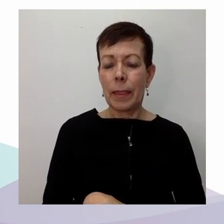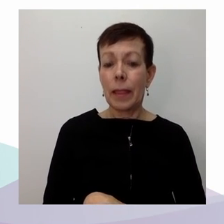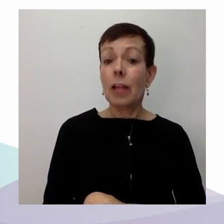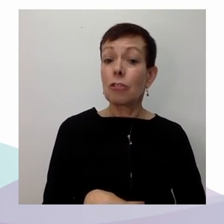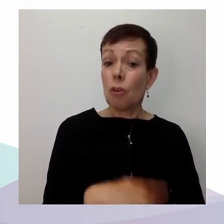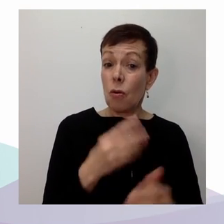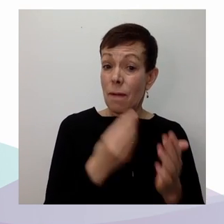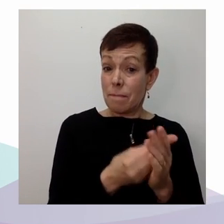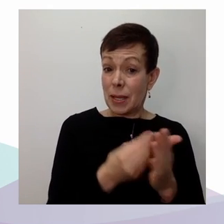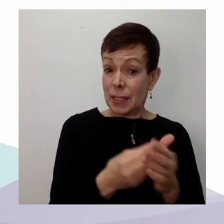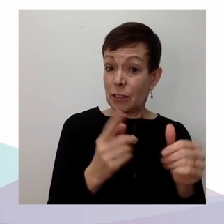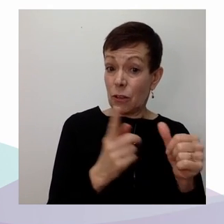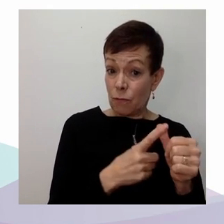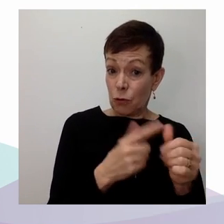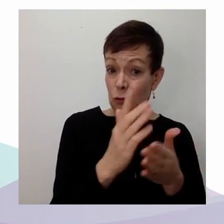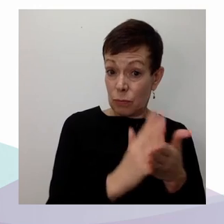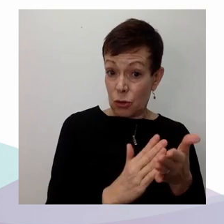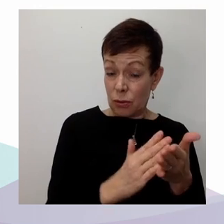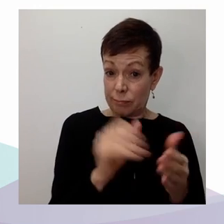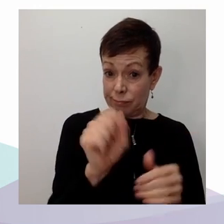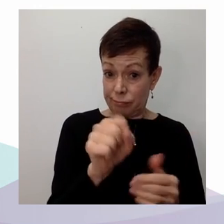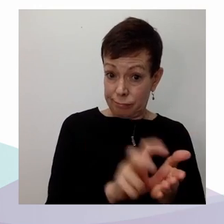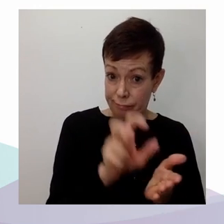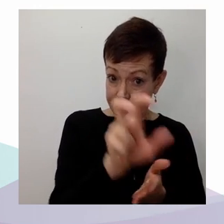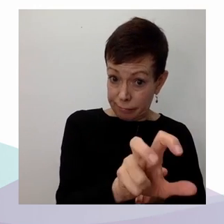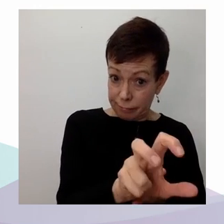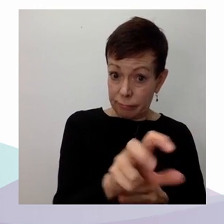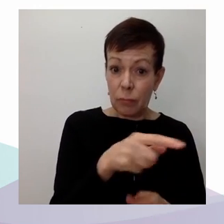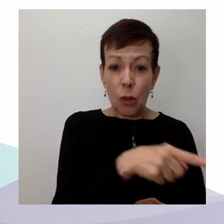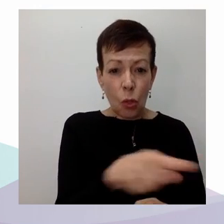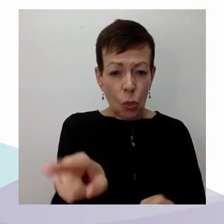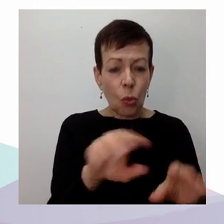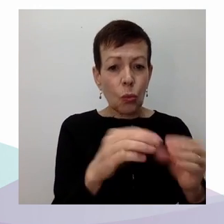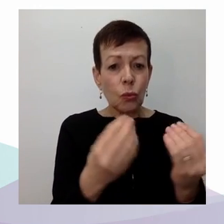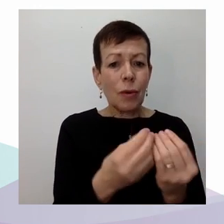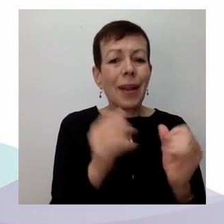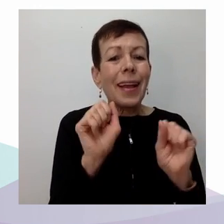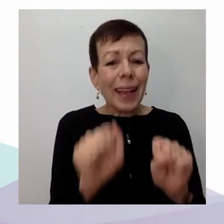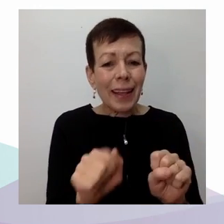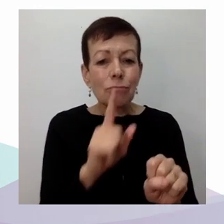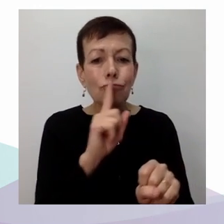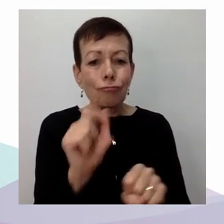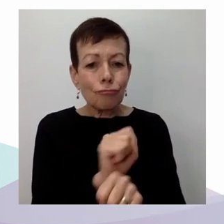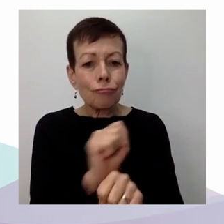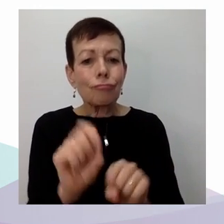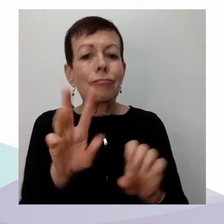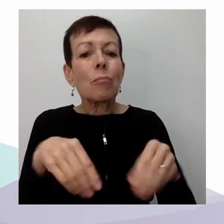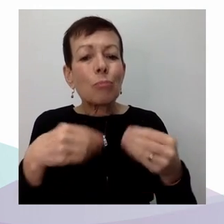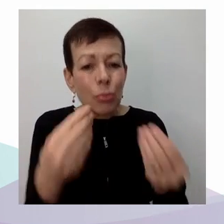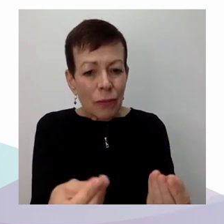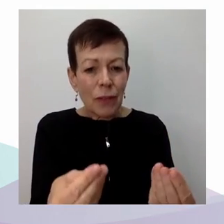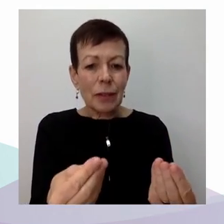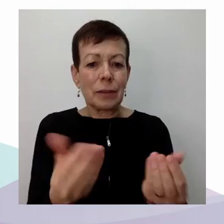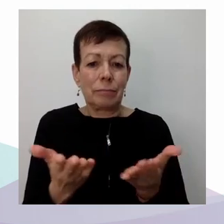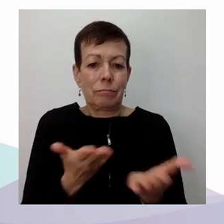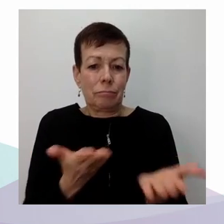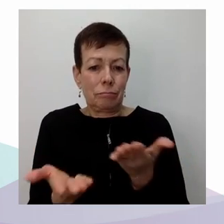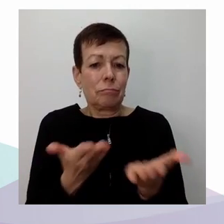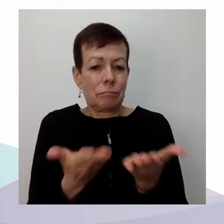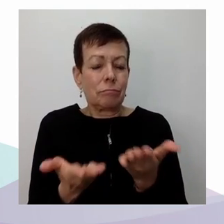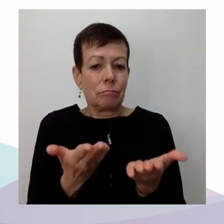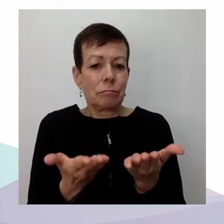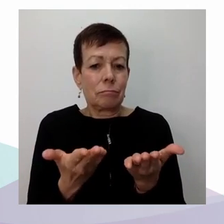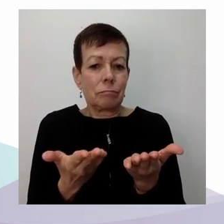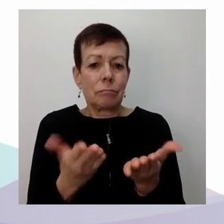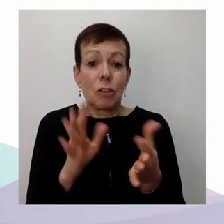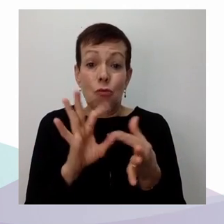organismes communautaires puissent continuer de réaliser le droit à la santé sur le terrain, c'est celui du respect de leur autonomie. Parce qu